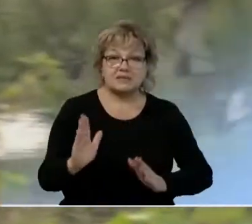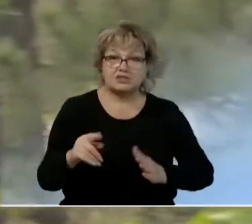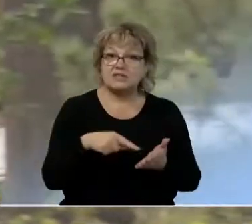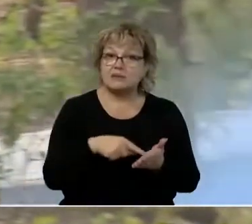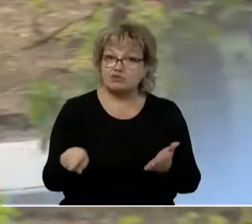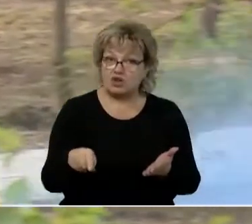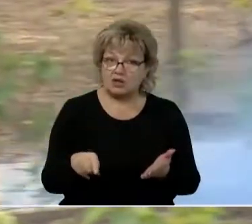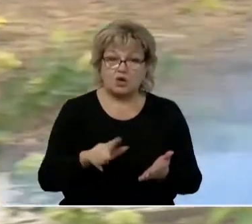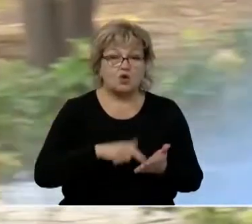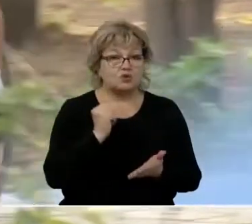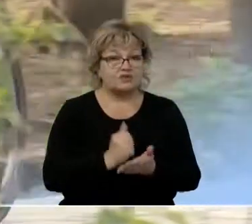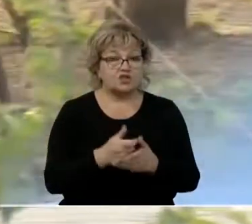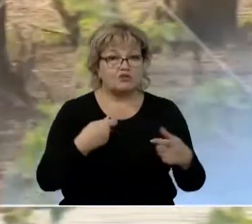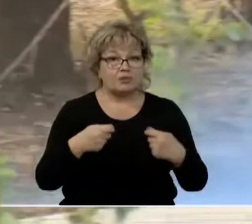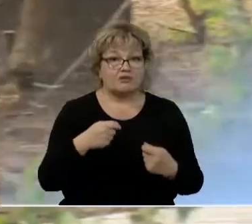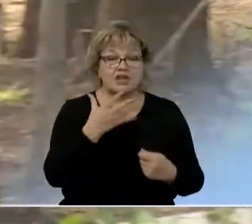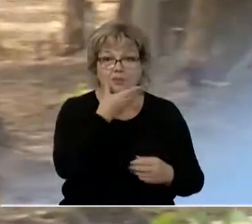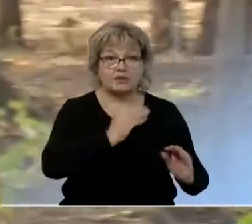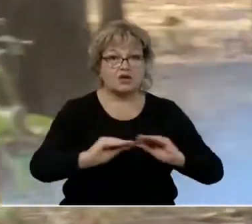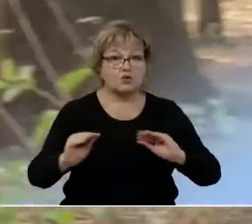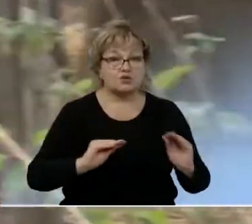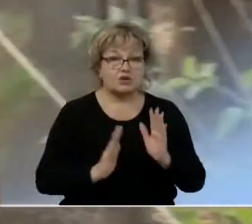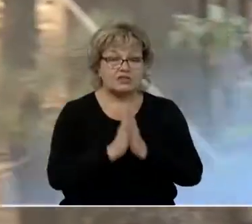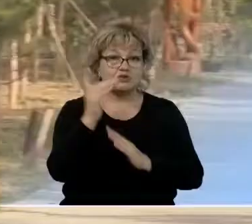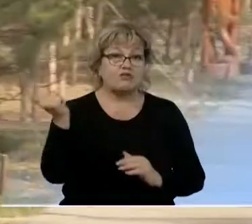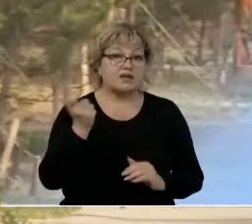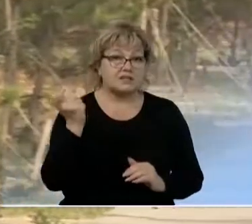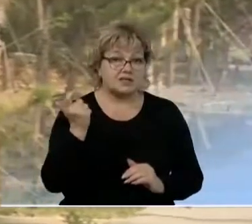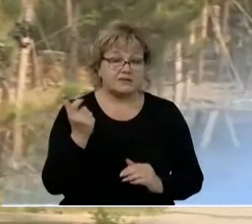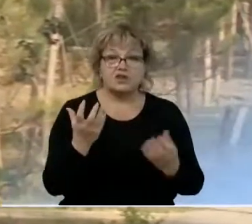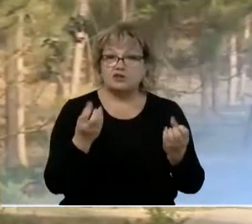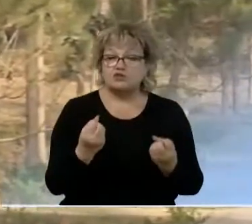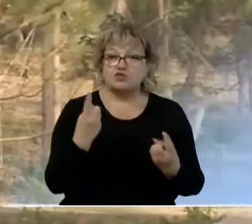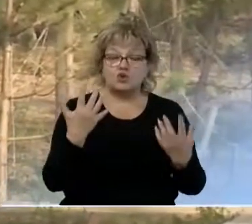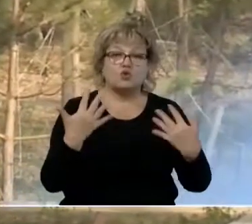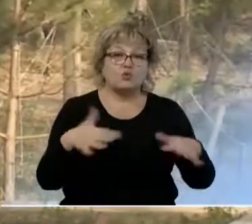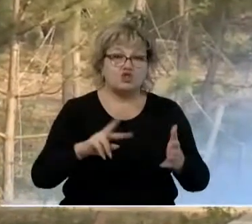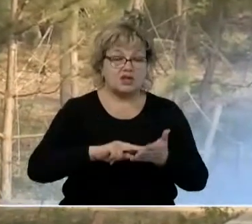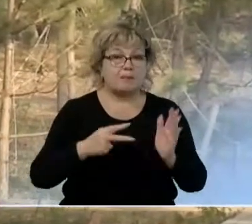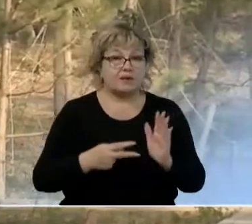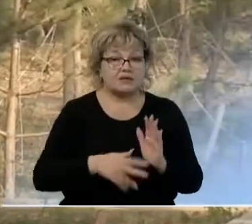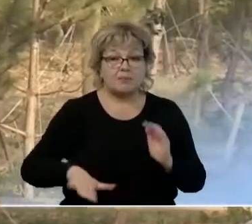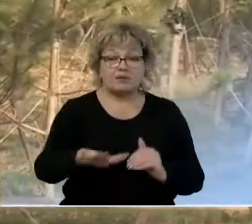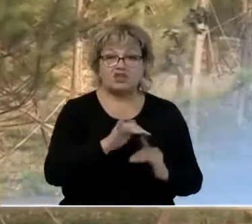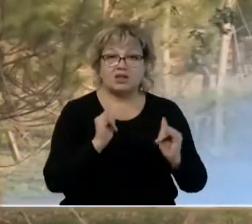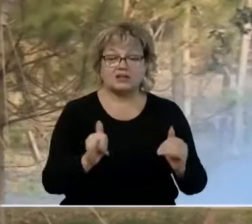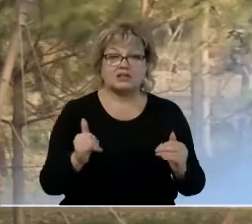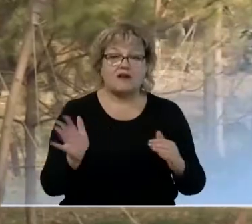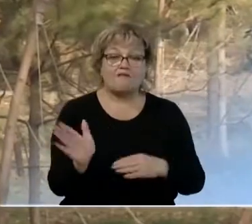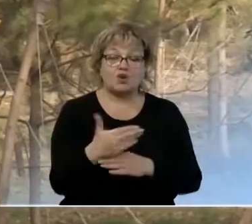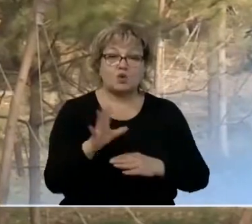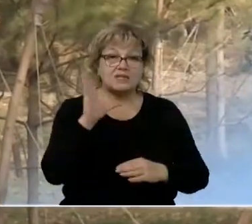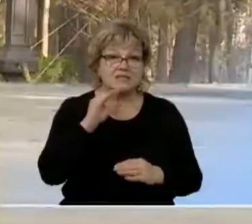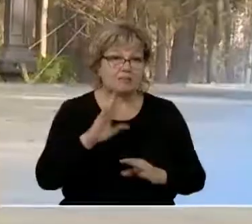замечания, утверждают в Управлении благоустройства и лесного хозяйства. И еще одно упущение проекта – площадка для выголособак